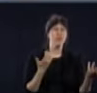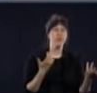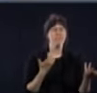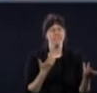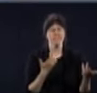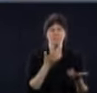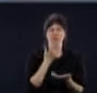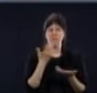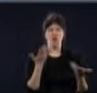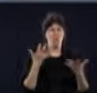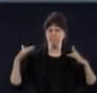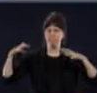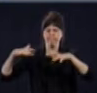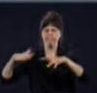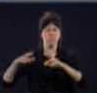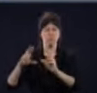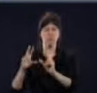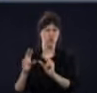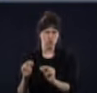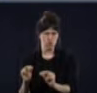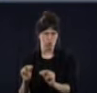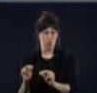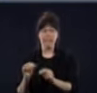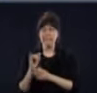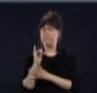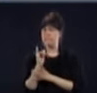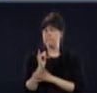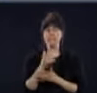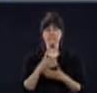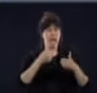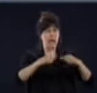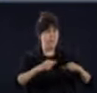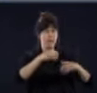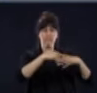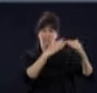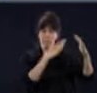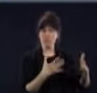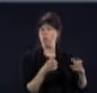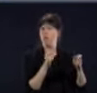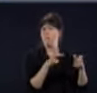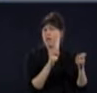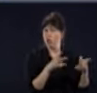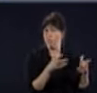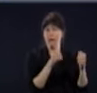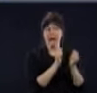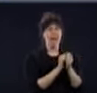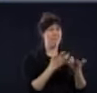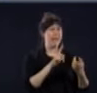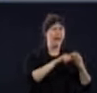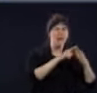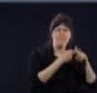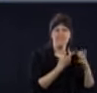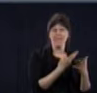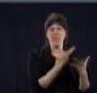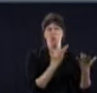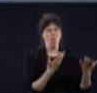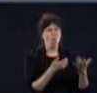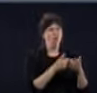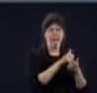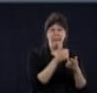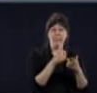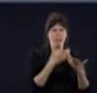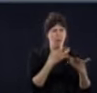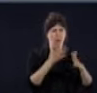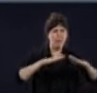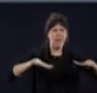habitez, traditionnellement, votre famille immédiate, un colocataire ou bon. Évitez de fréquenter d'autres personnes ou de laisser d'autres personnes entrer chez